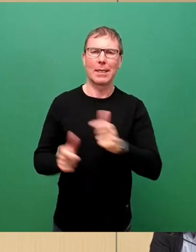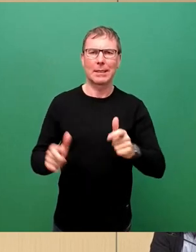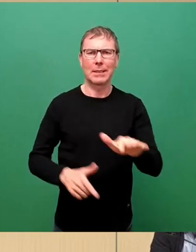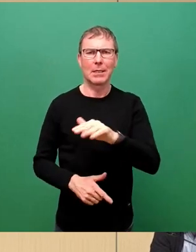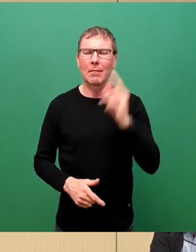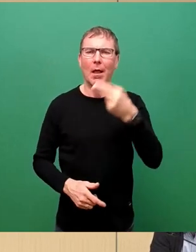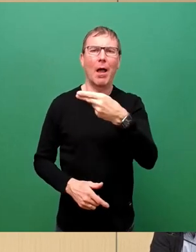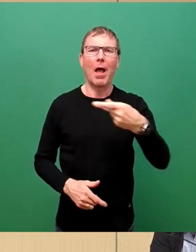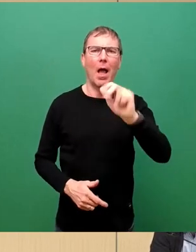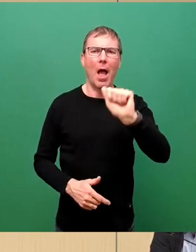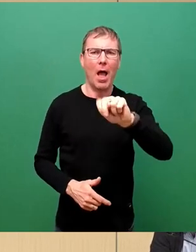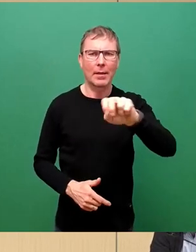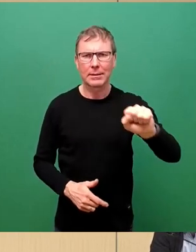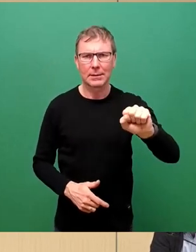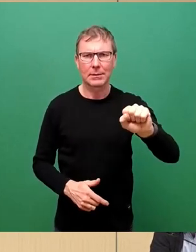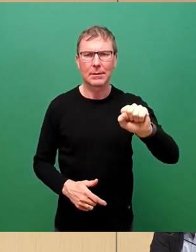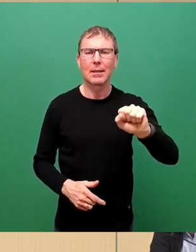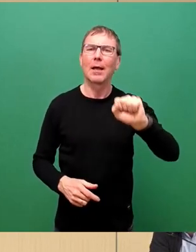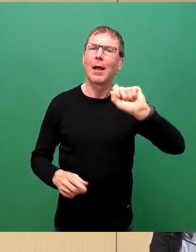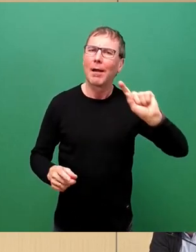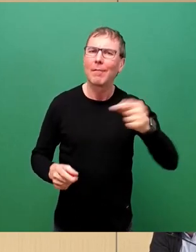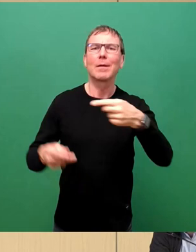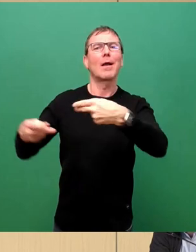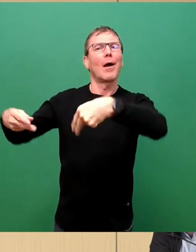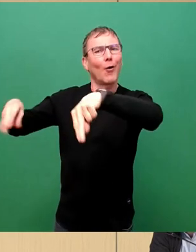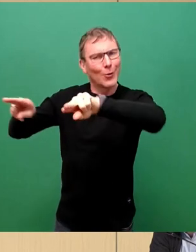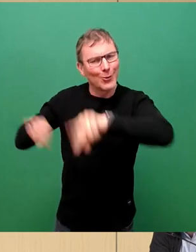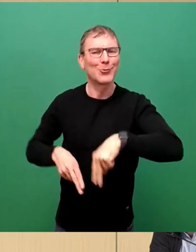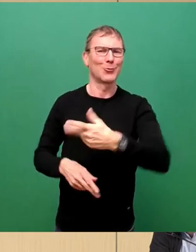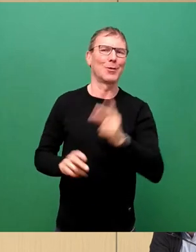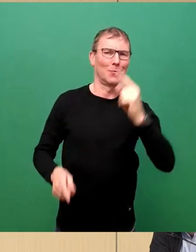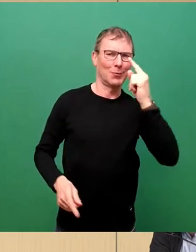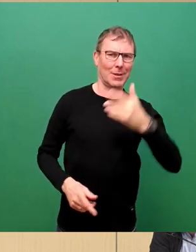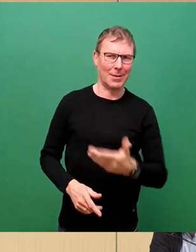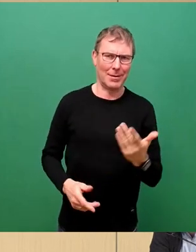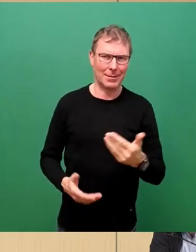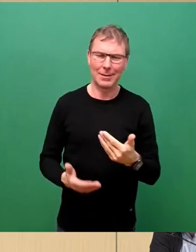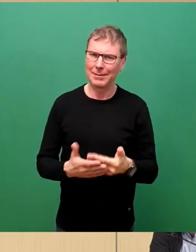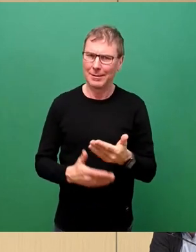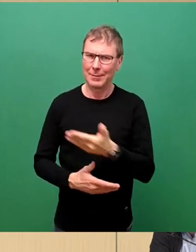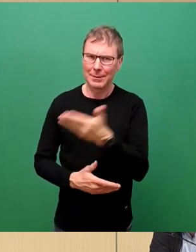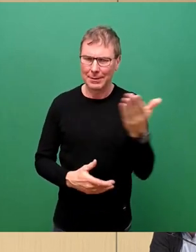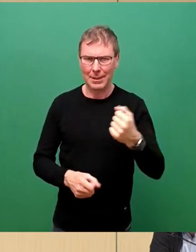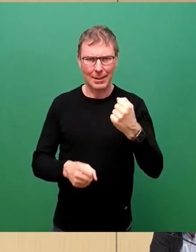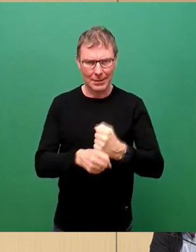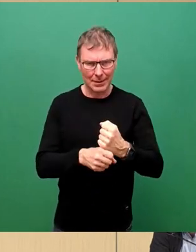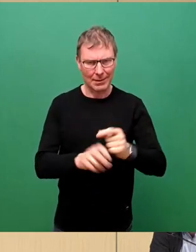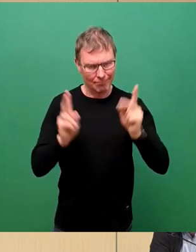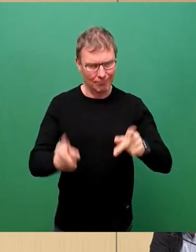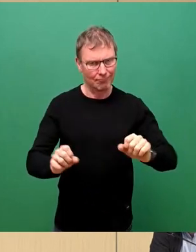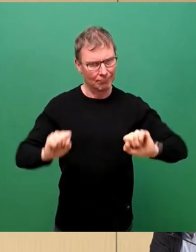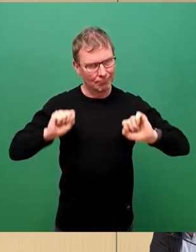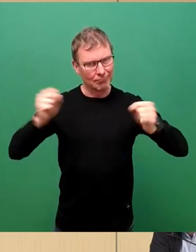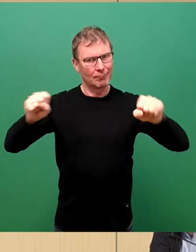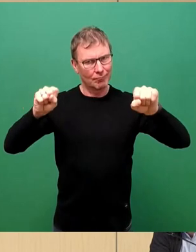ein Wieder zurück an alte Wirkungsstädte. Und damit Sie dann auch die Tätigkeiten wahrnehmen können, machen wir